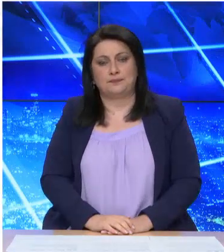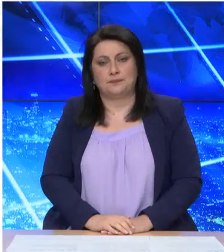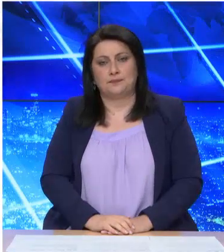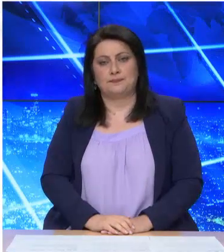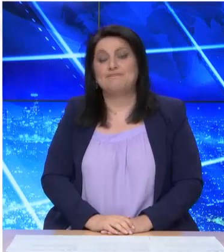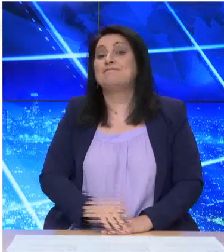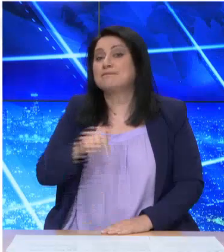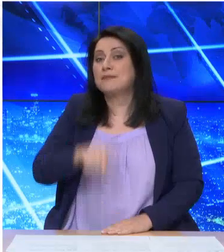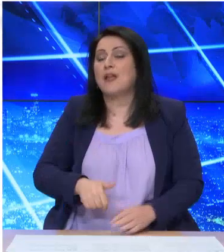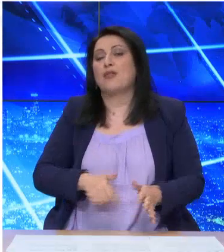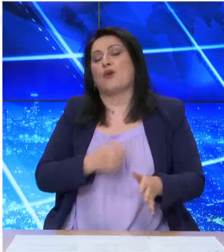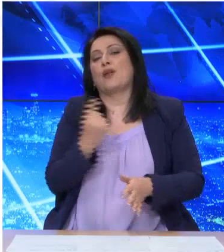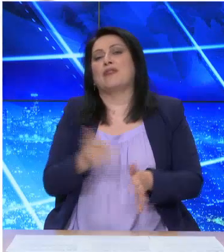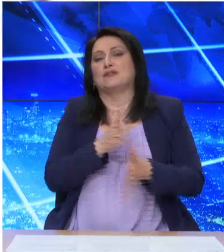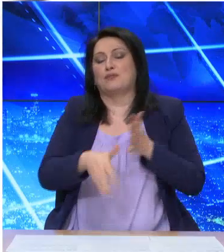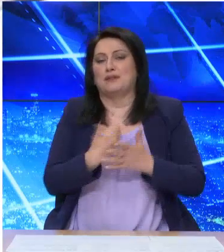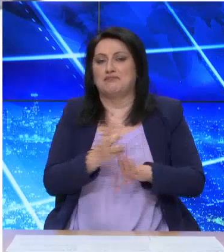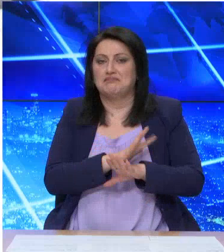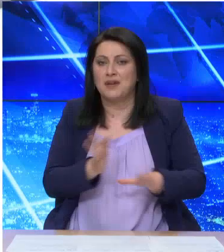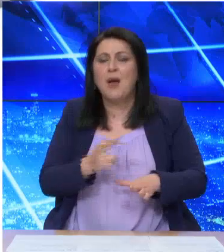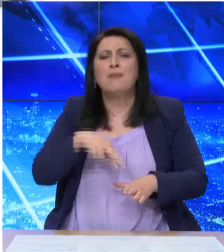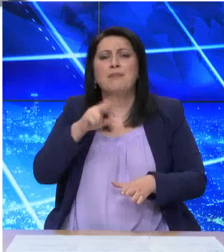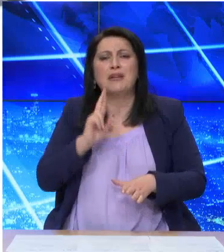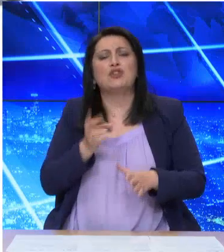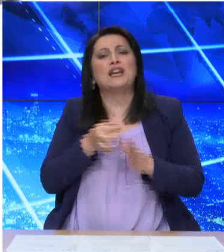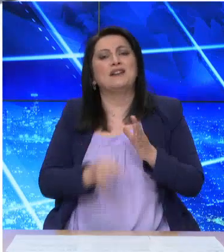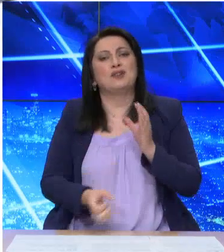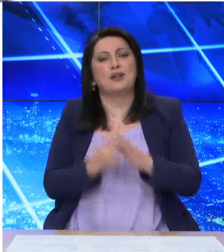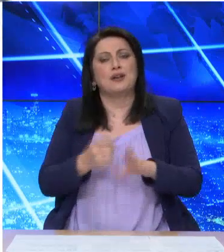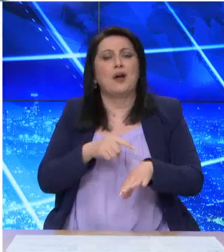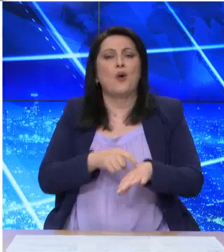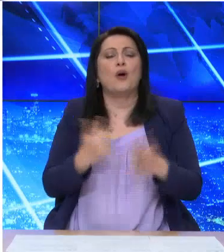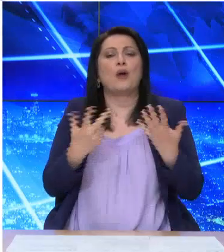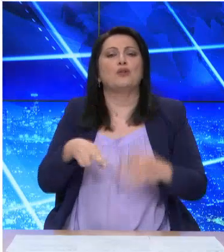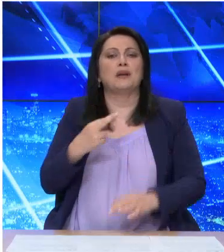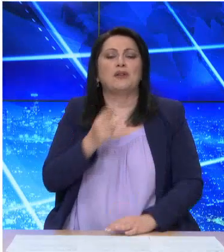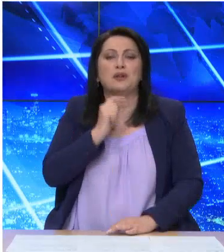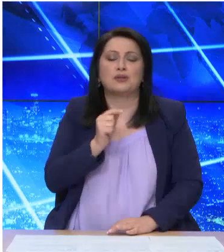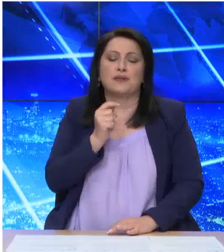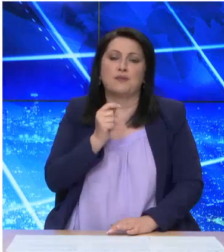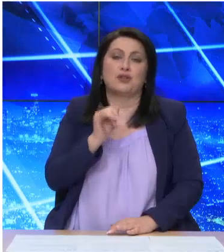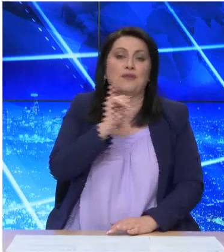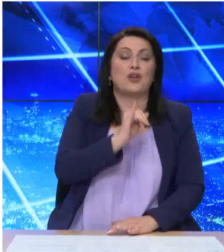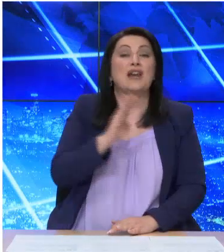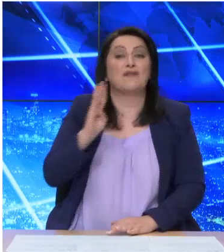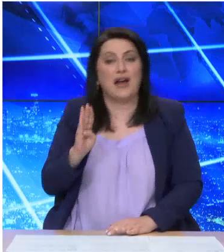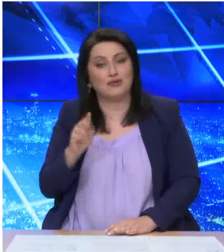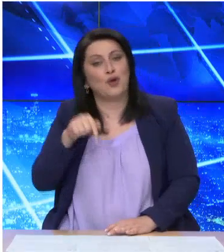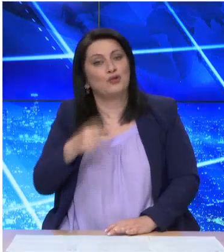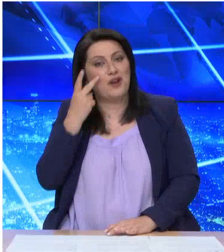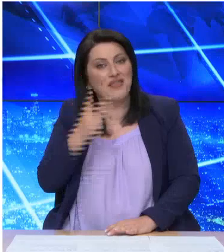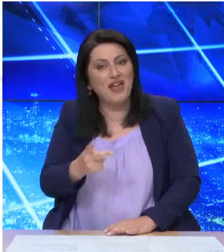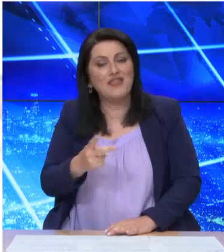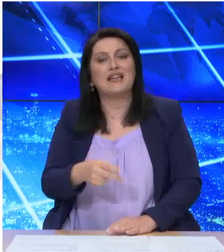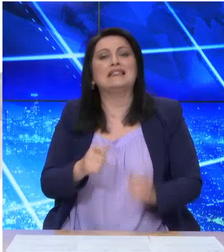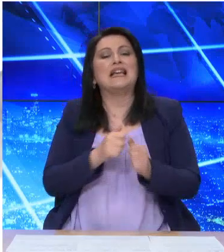Εδώ κυρίες και κύριοι, ολοκληρώθηκε το Δελτίο Ειδήσεων του ΣΤΑ στην νοηματική γλώσσα. Αμέσως μετά ακολουθεί η ξένη σειρά «Τα φιλαράκια». Αναλυτικά,